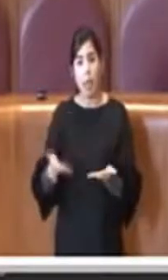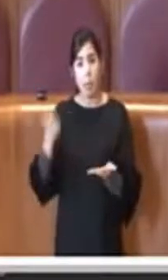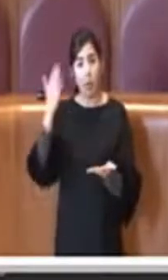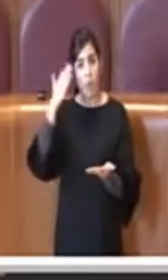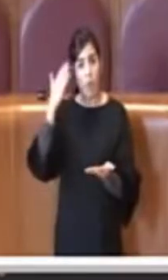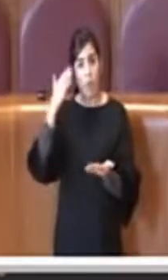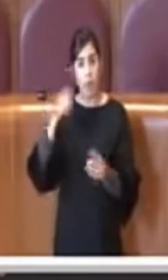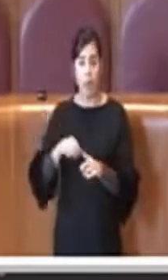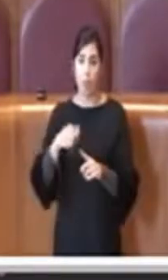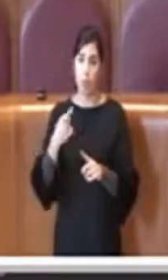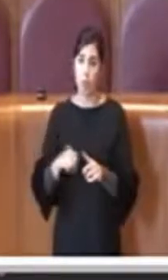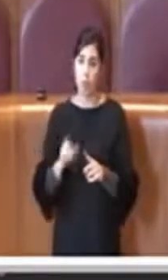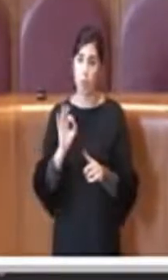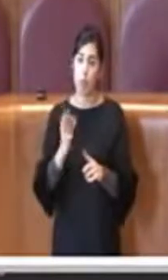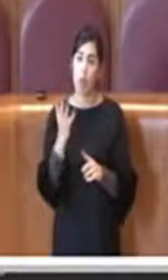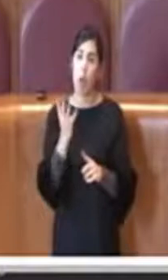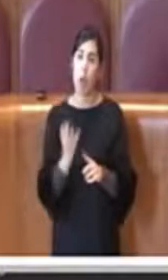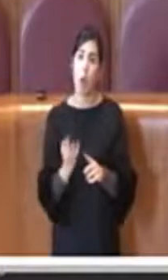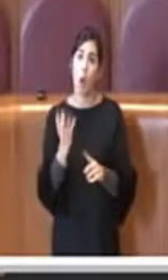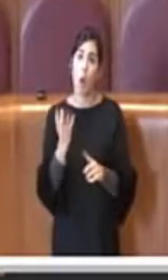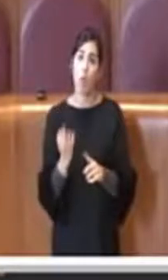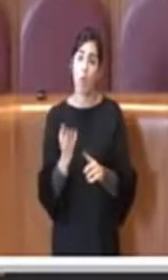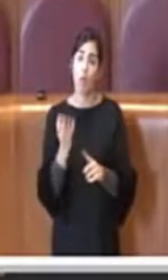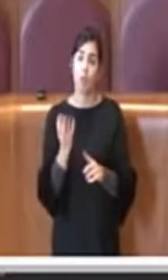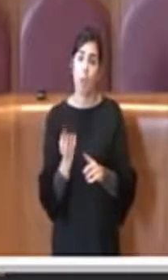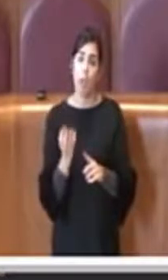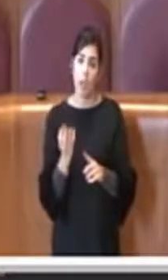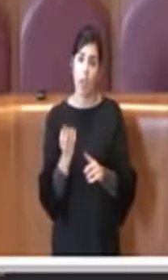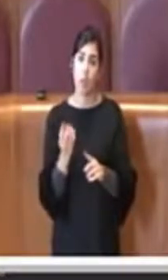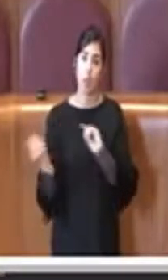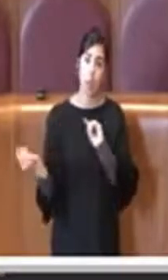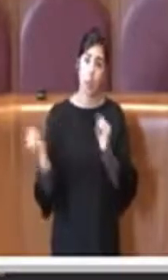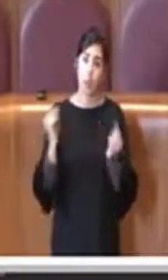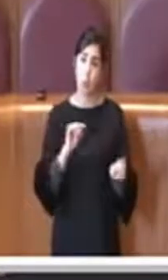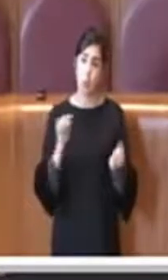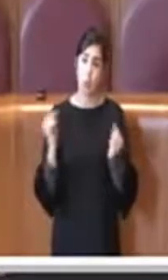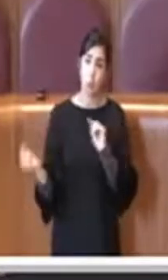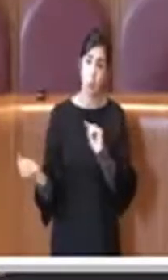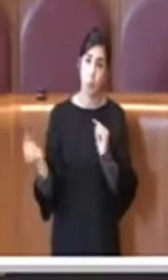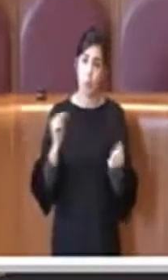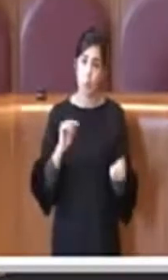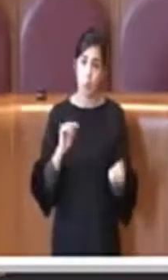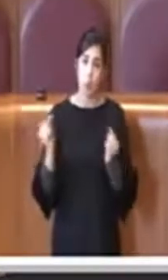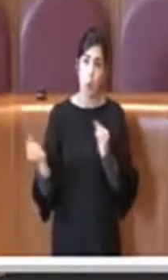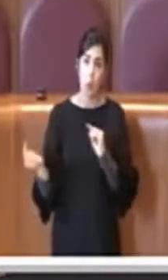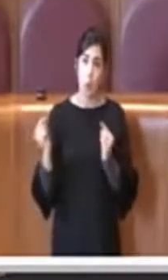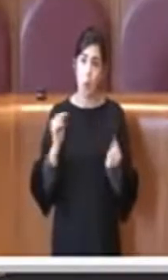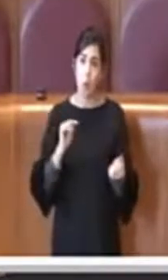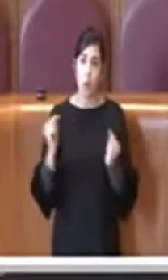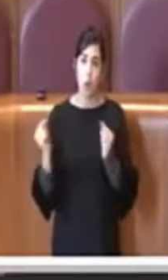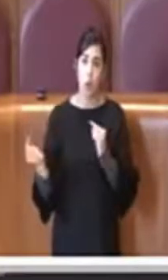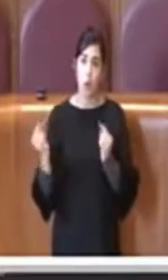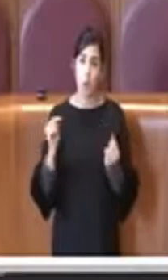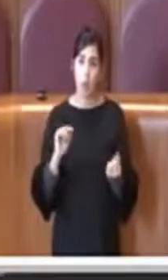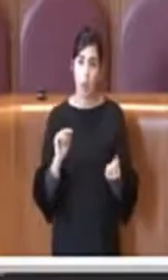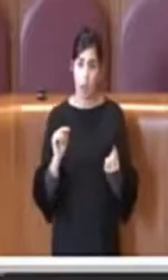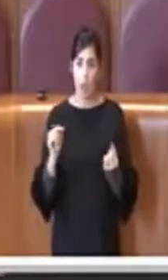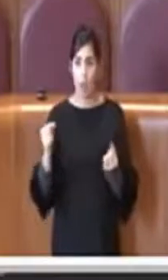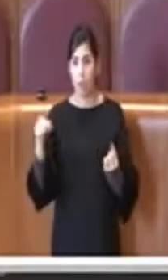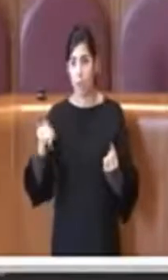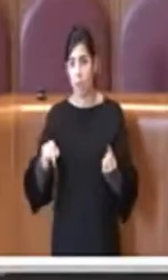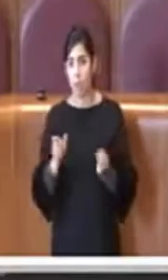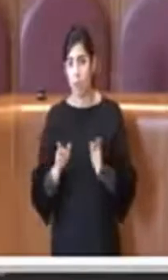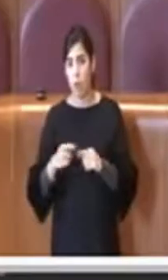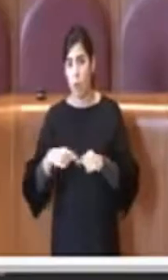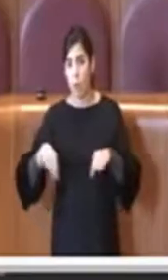che è stato l'oggetto tra l'altro di lunghe discussioni e confronti sia in sede della Commissione